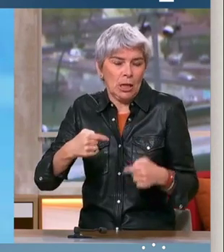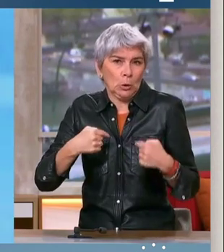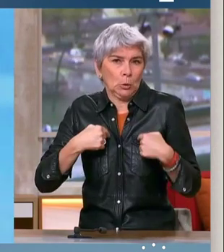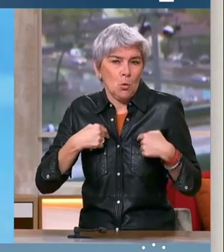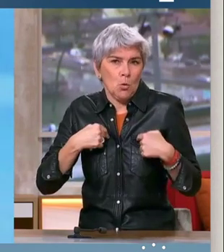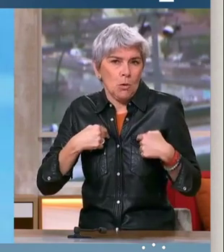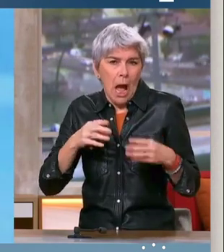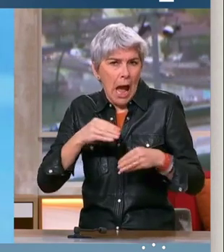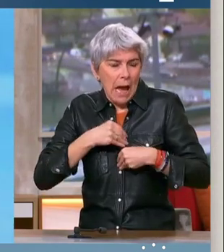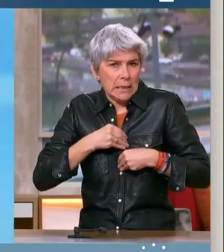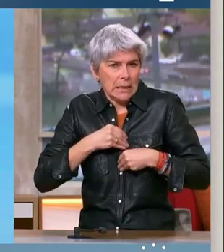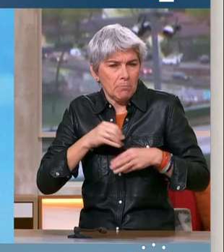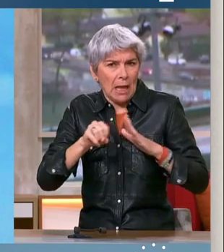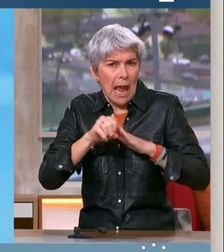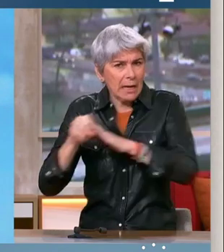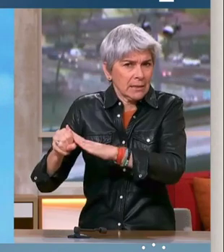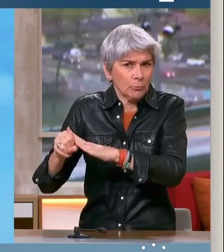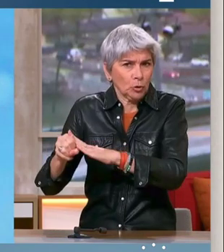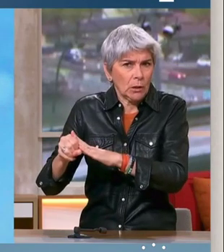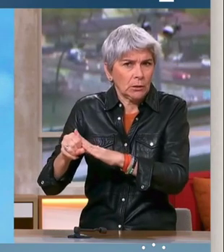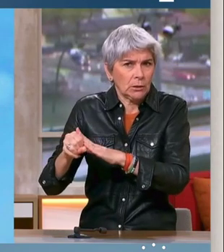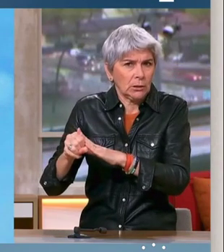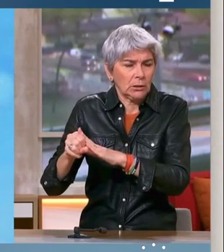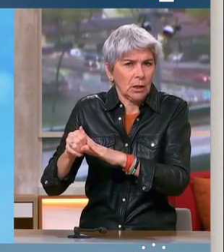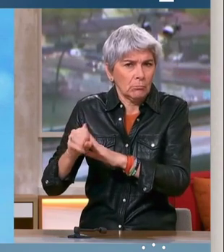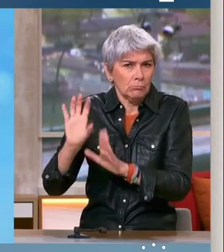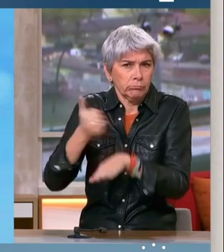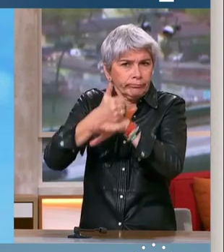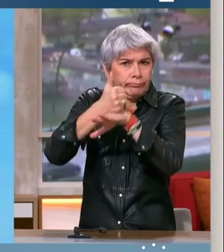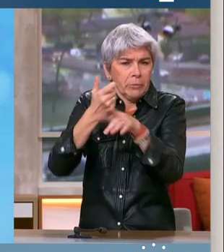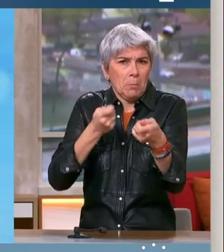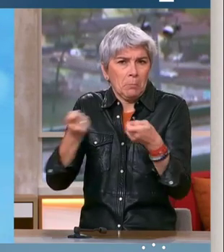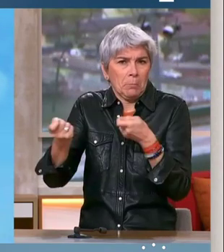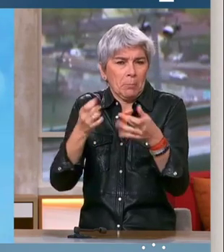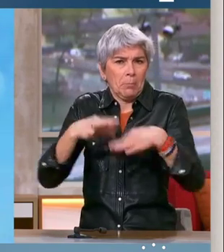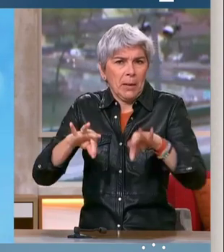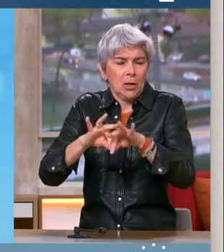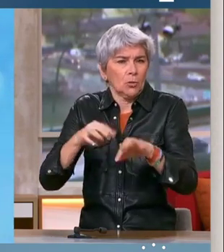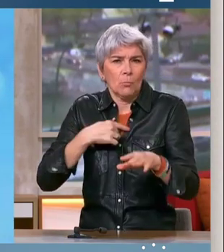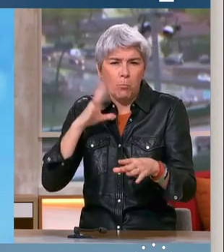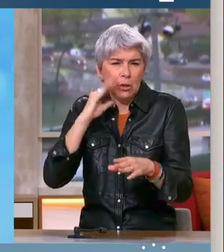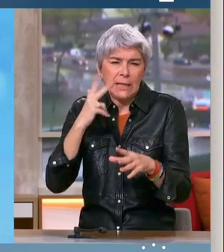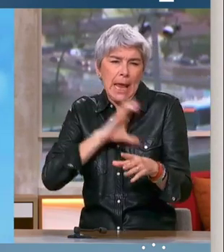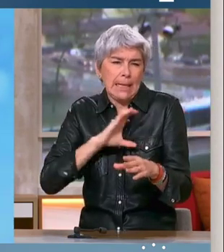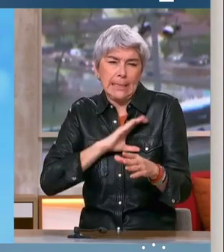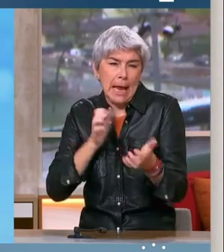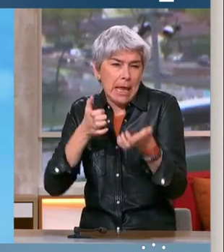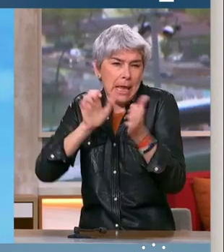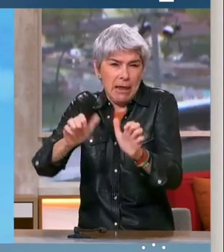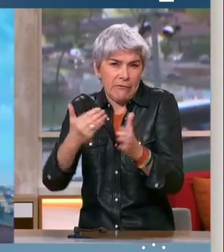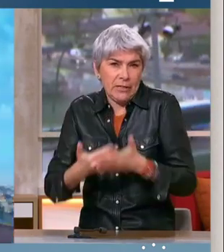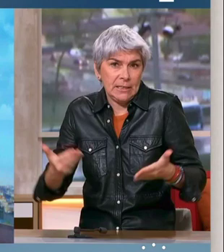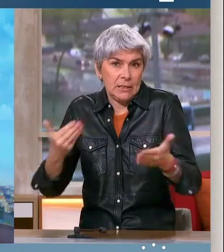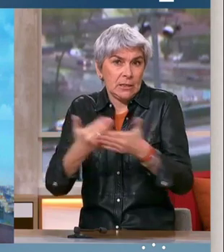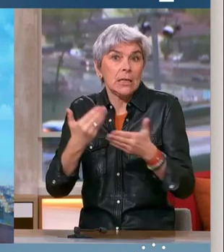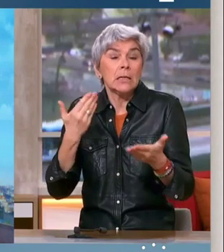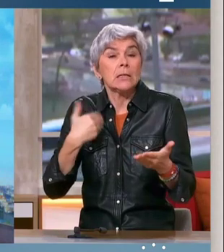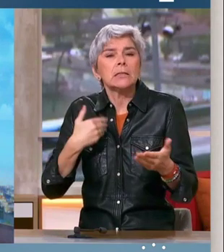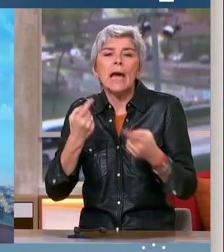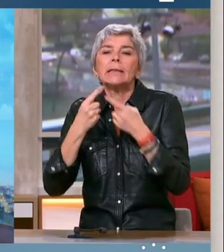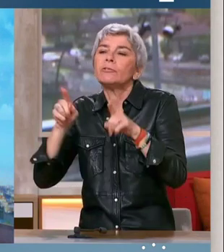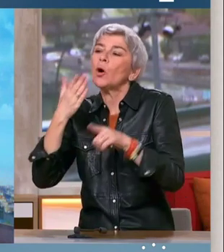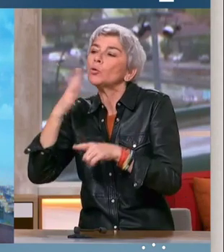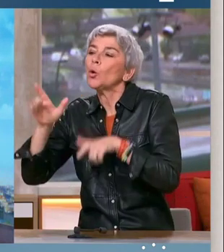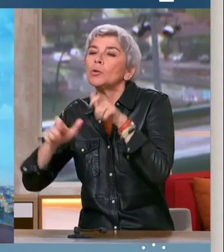ne laisserons l'extrême droite mettre la main sur le pays et nous ferons tout pour l'empêcher. vous appellerez à voter Emmanuel Macron, le échéant. avec d'autres à